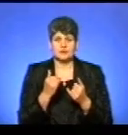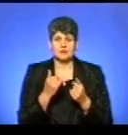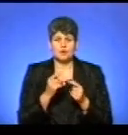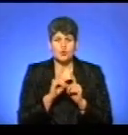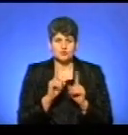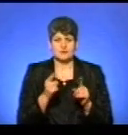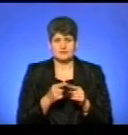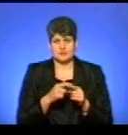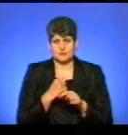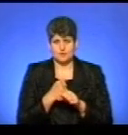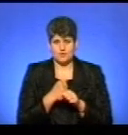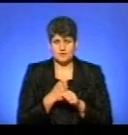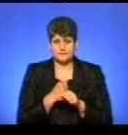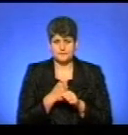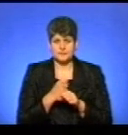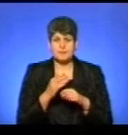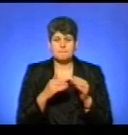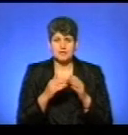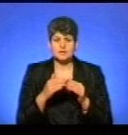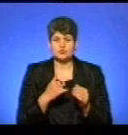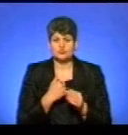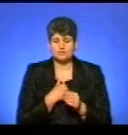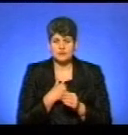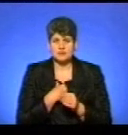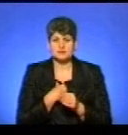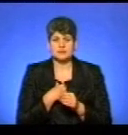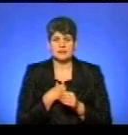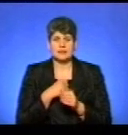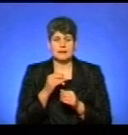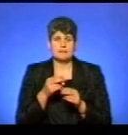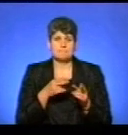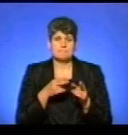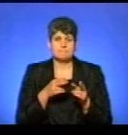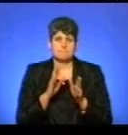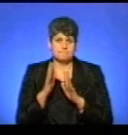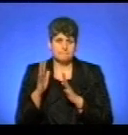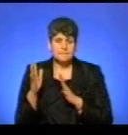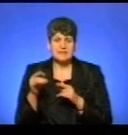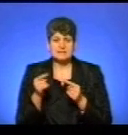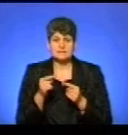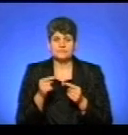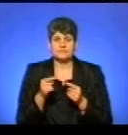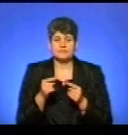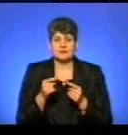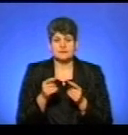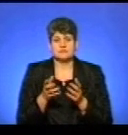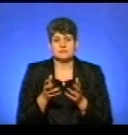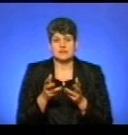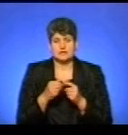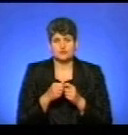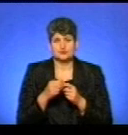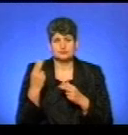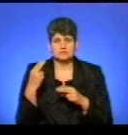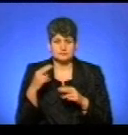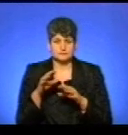робиться. Це практично в наших мисливських угідях з відповідною кількістю дичини. Даний